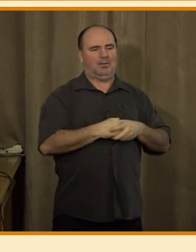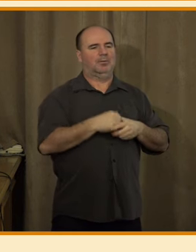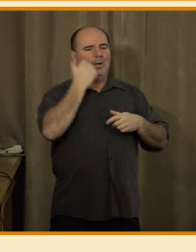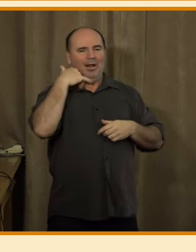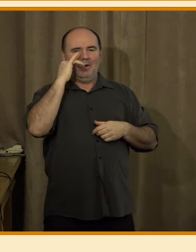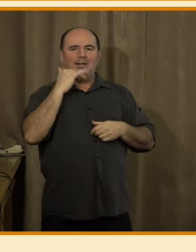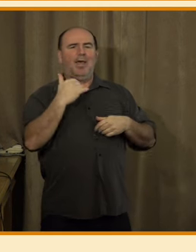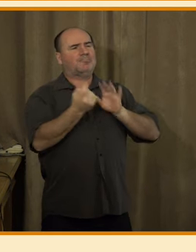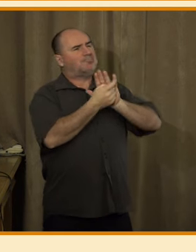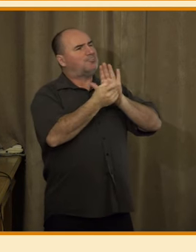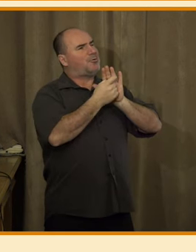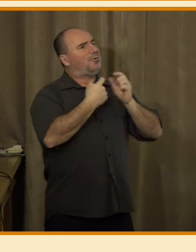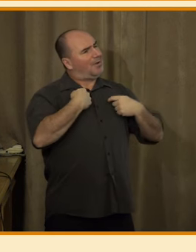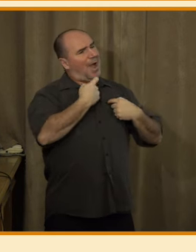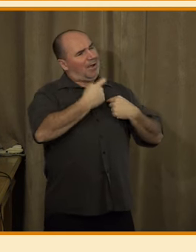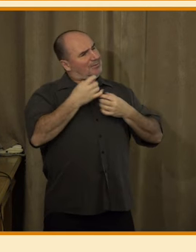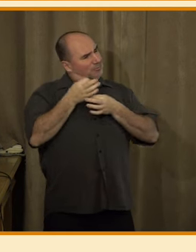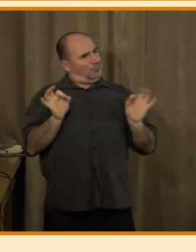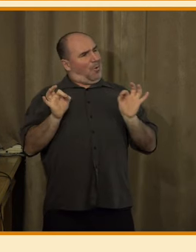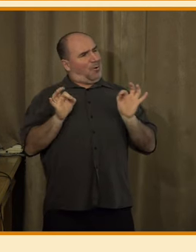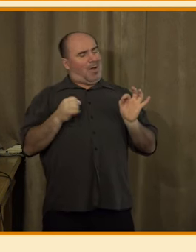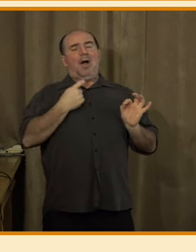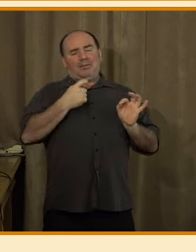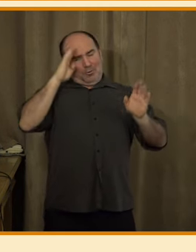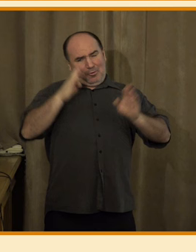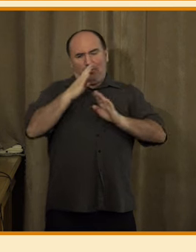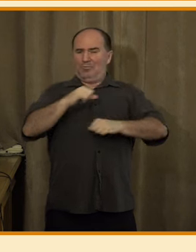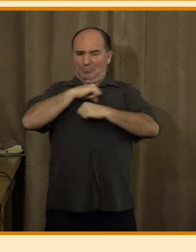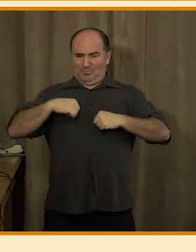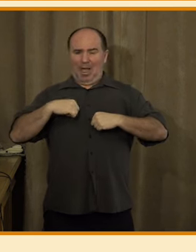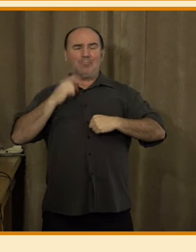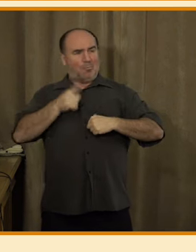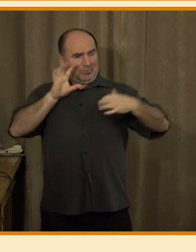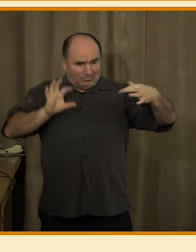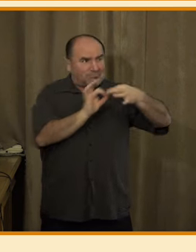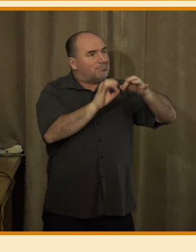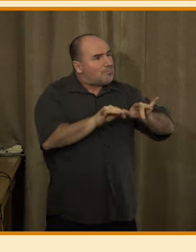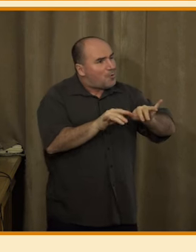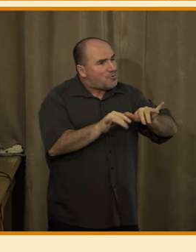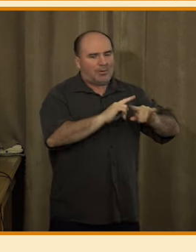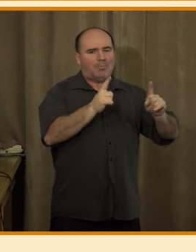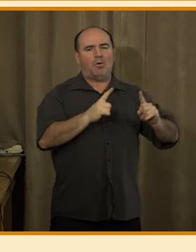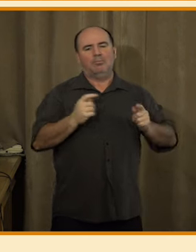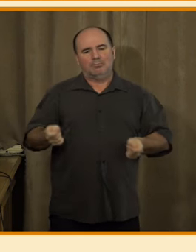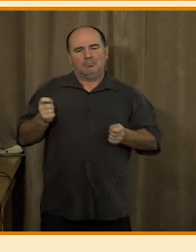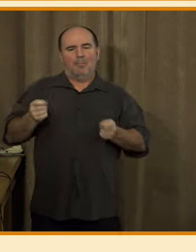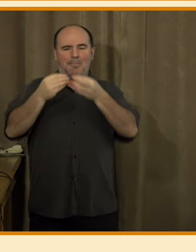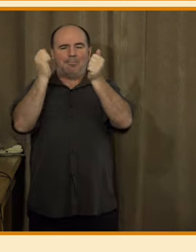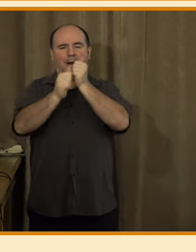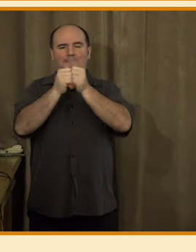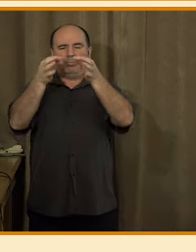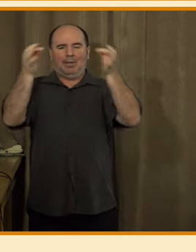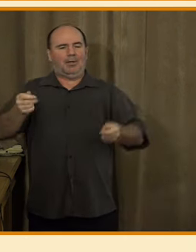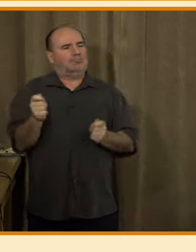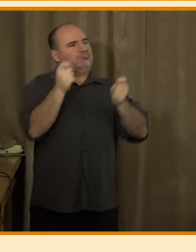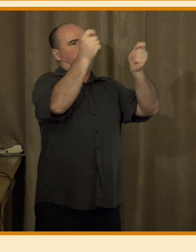svobodu v tom rozhodovat se, nakolik oni sami se digitalizují a zapojí se do té digitalizace. Máme tam